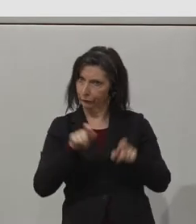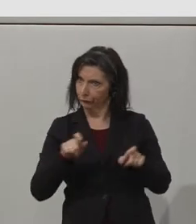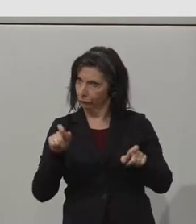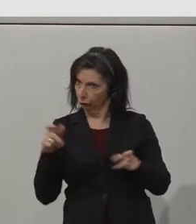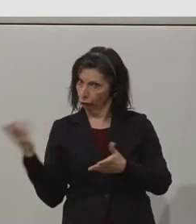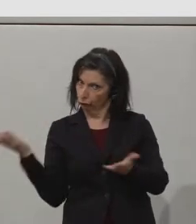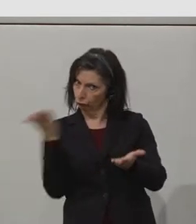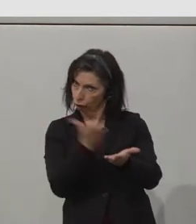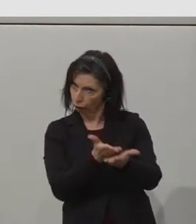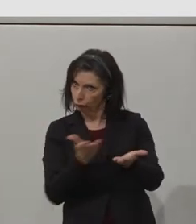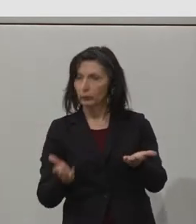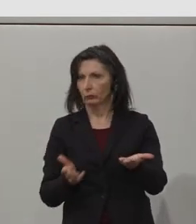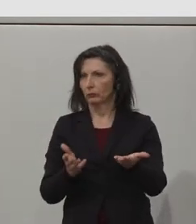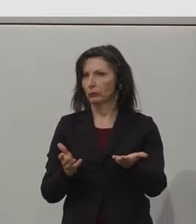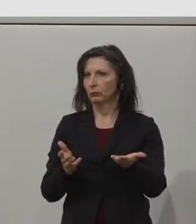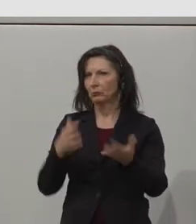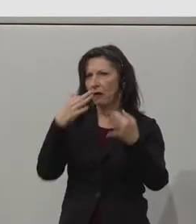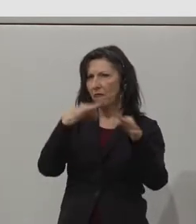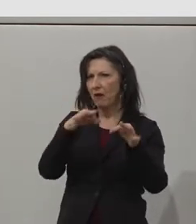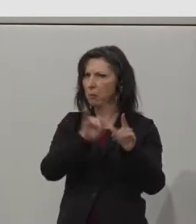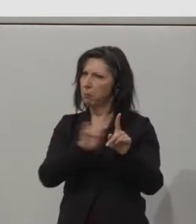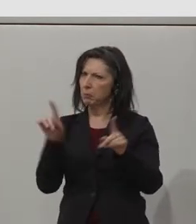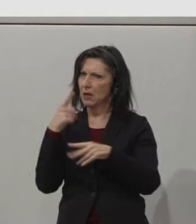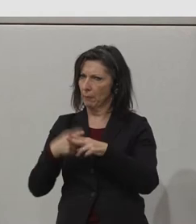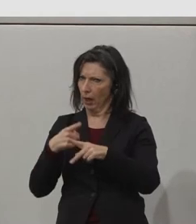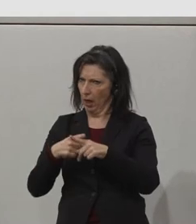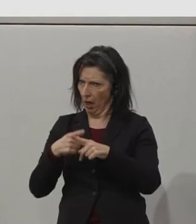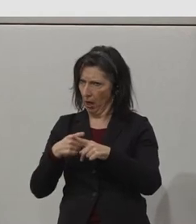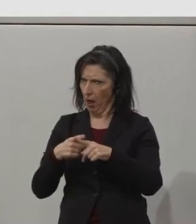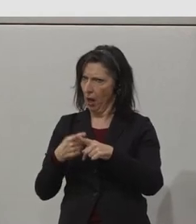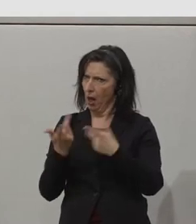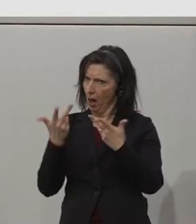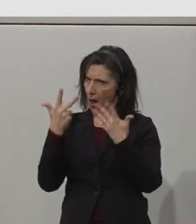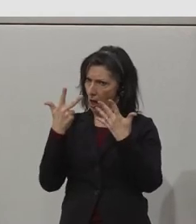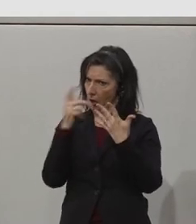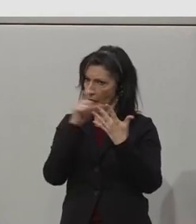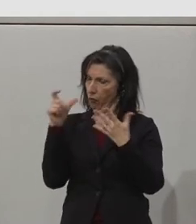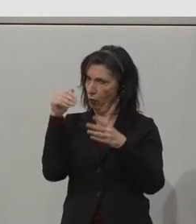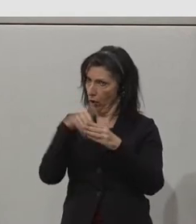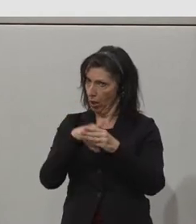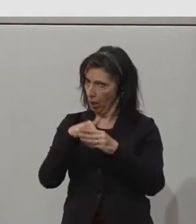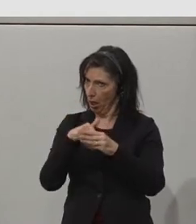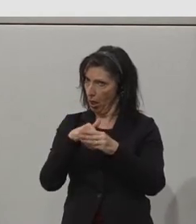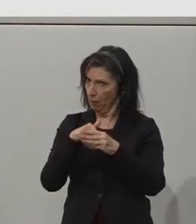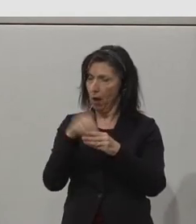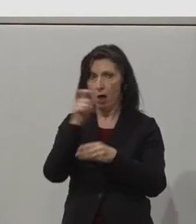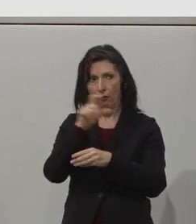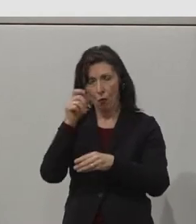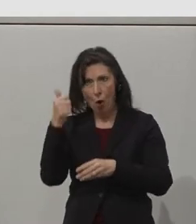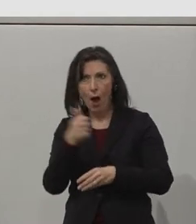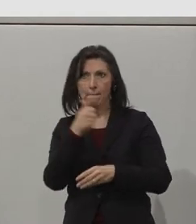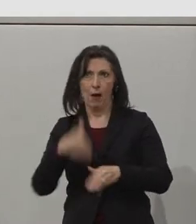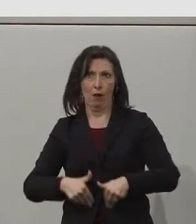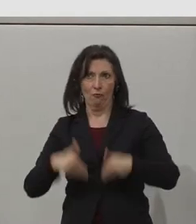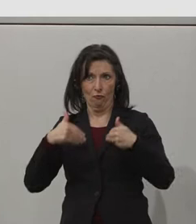a period of eight weeks. And really, it's just to give our students an introduction to the workplace. And what is